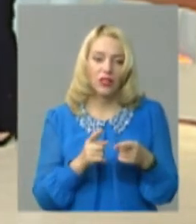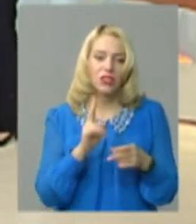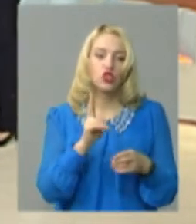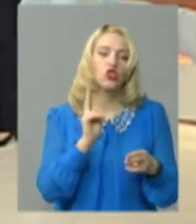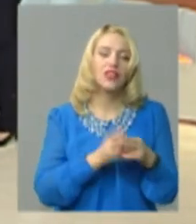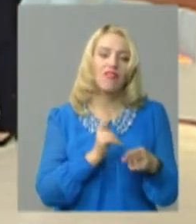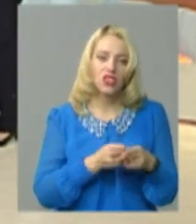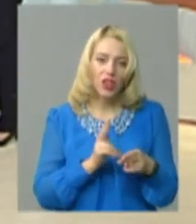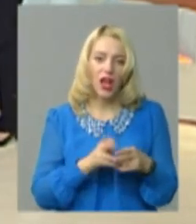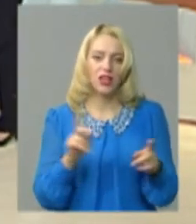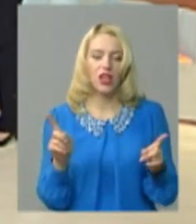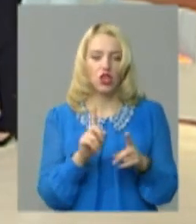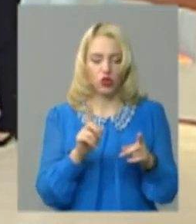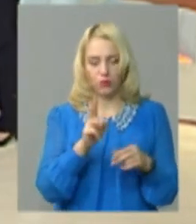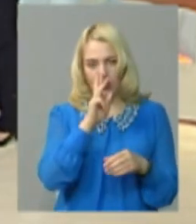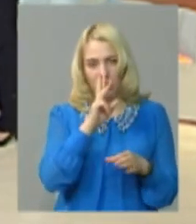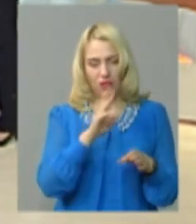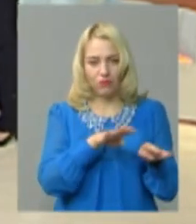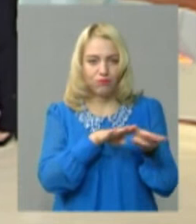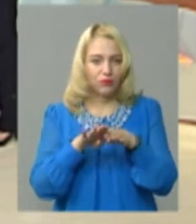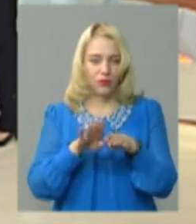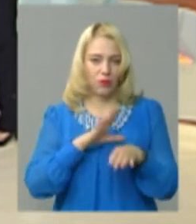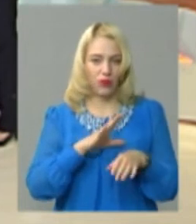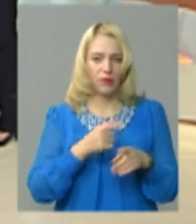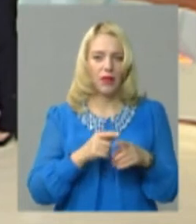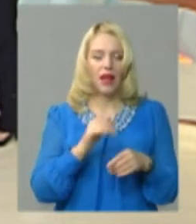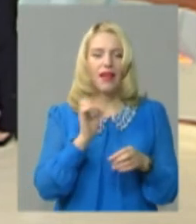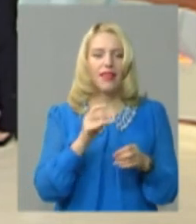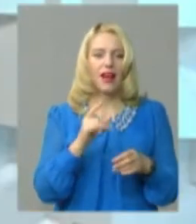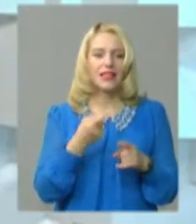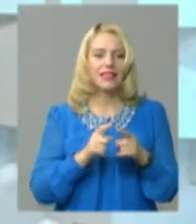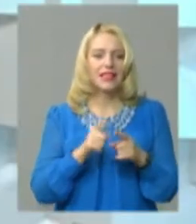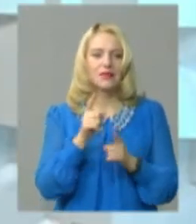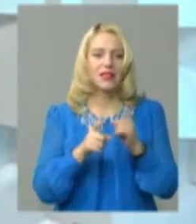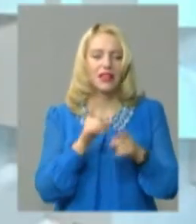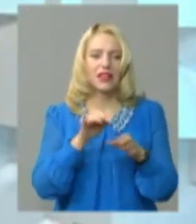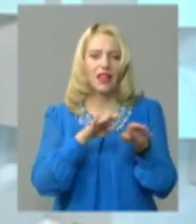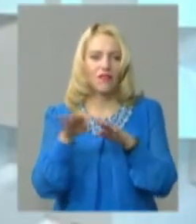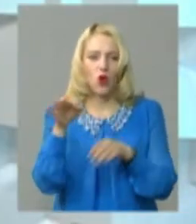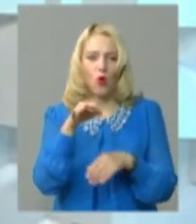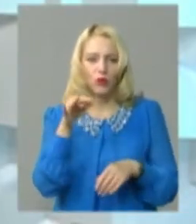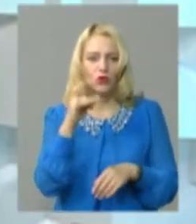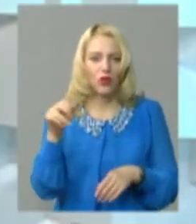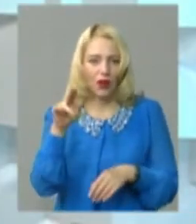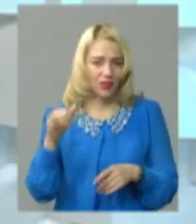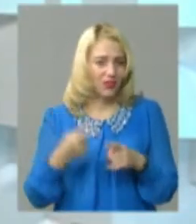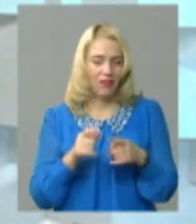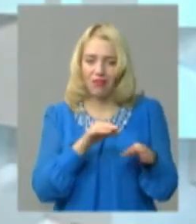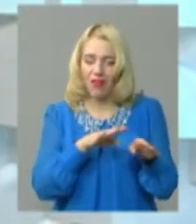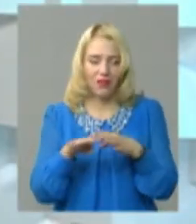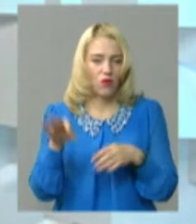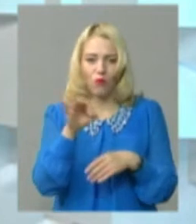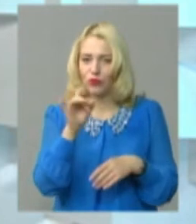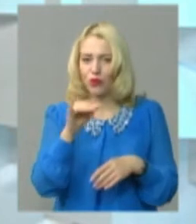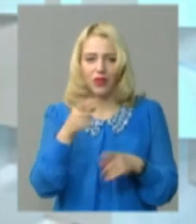заробітну плату? І як ви можете на рівні обласної ради це змінити? На рівні обласної ради це змінити дуже важко. Я скажу, це закони, які має приймати